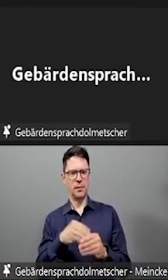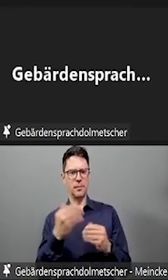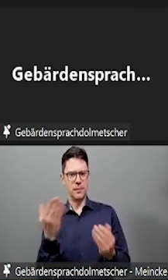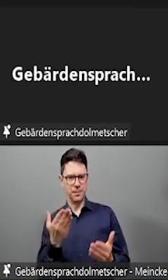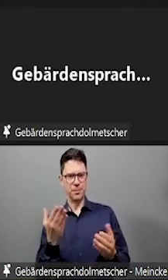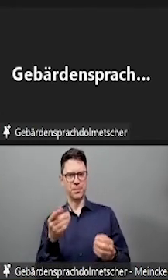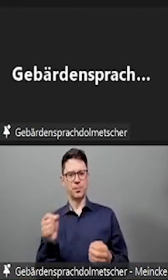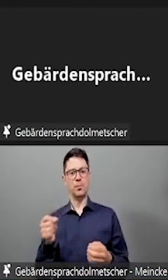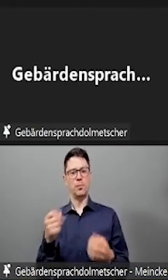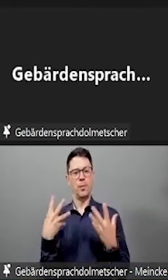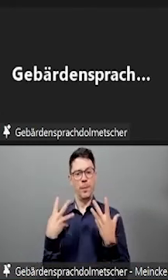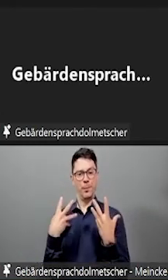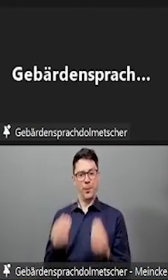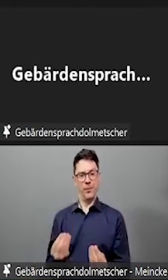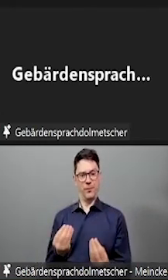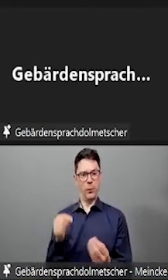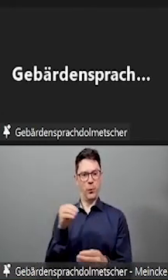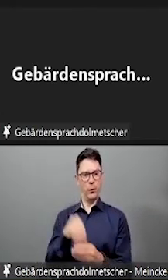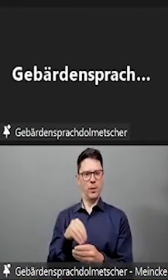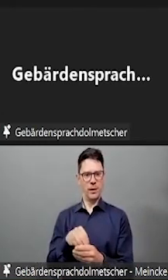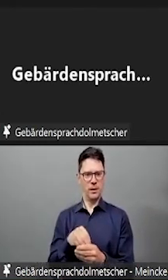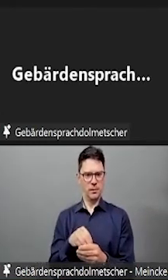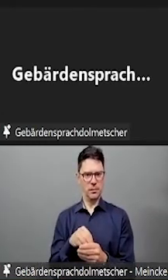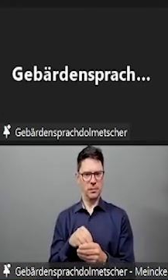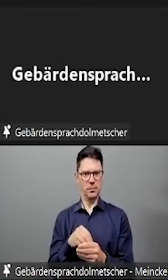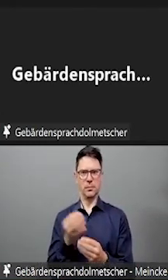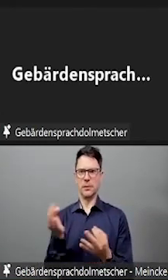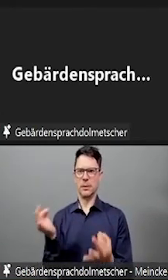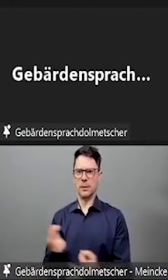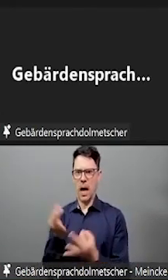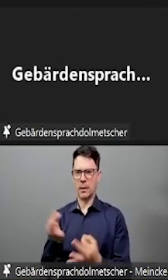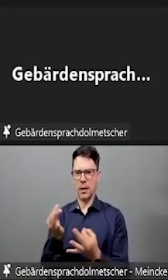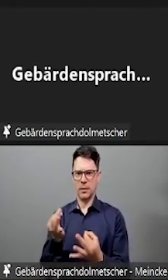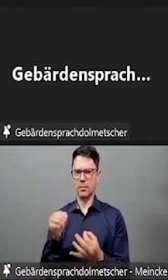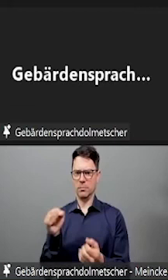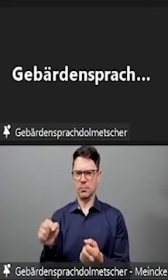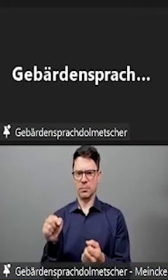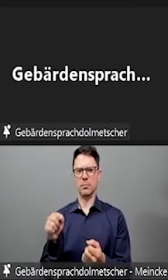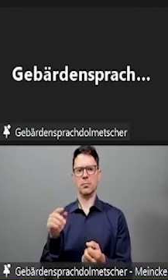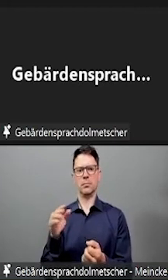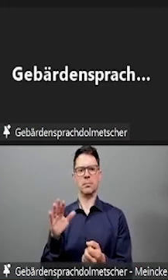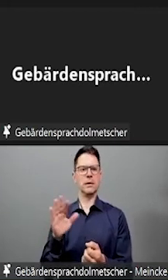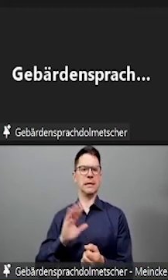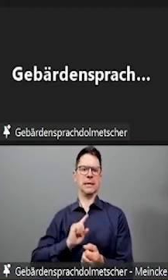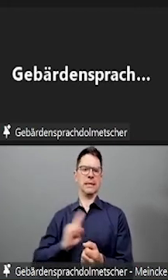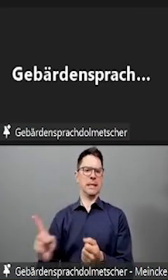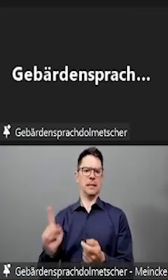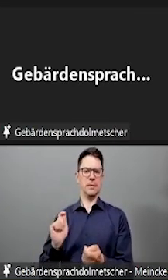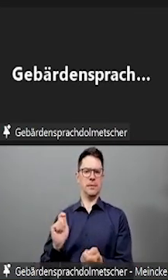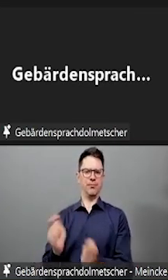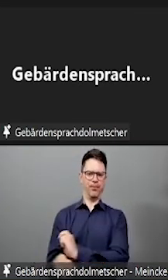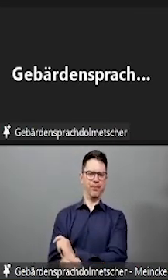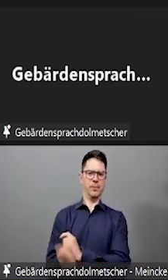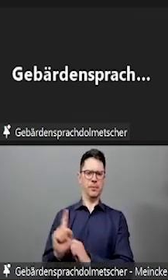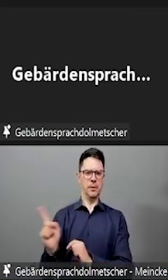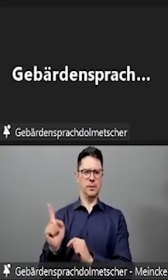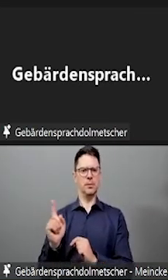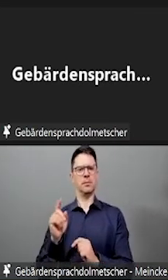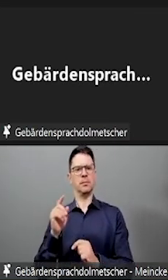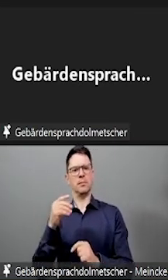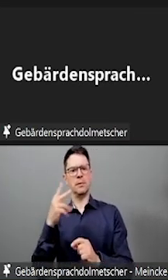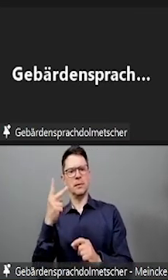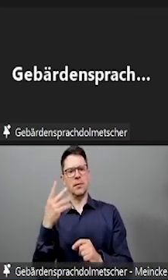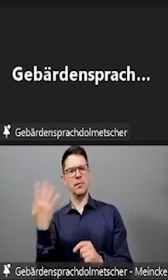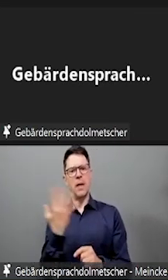ähnlichen zum Prüfungsgegenstand gehören. Das können zum Beispiel sein, dass angenommen wird Deutschkenntnis auf muttersprachlichem Niveau oder auch Rechtschreibung.